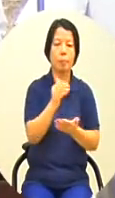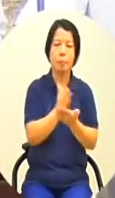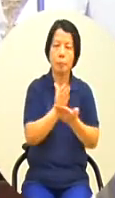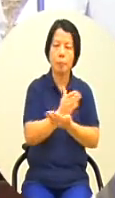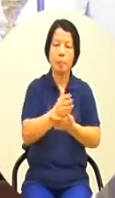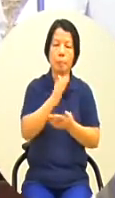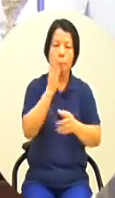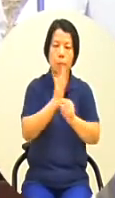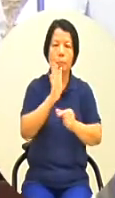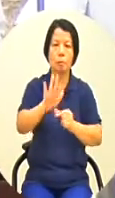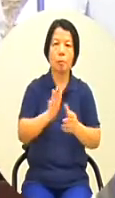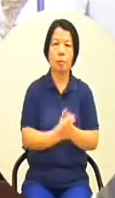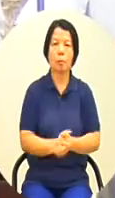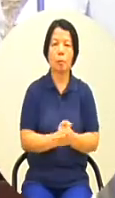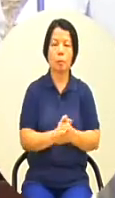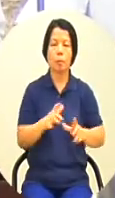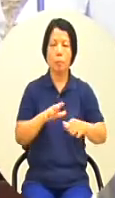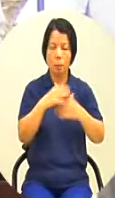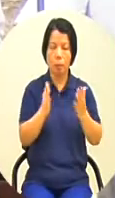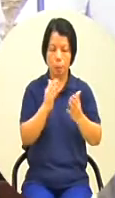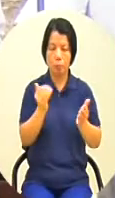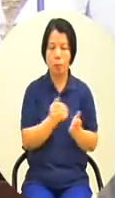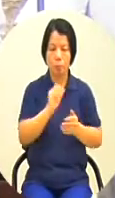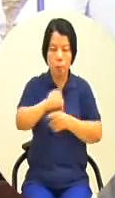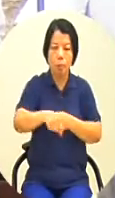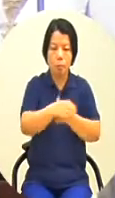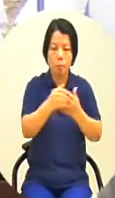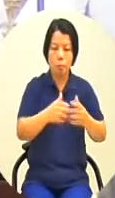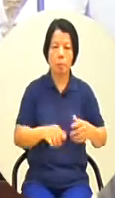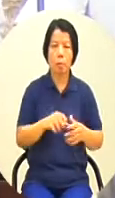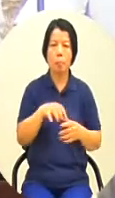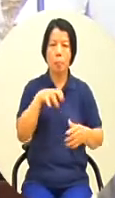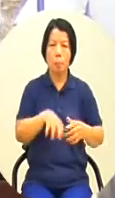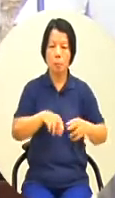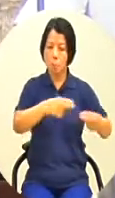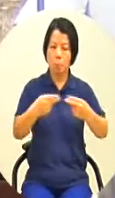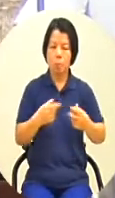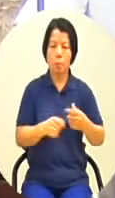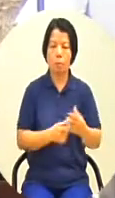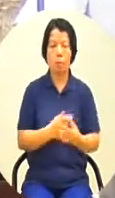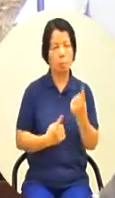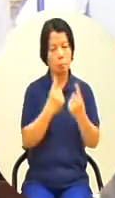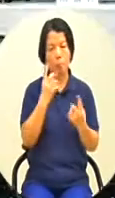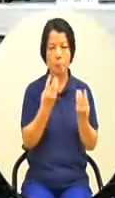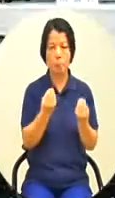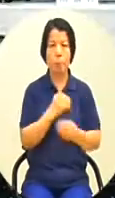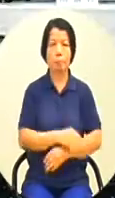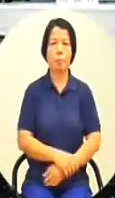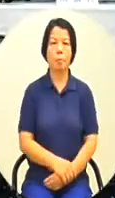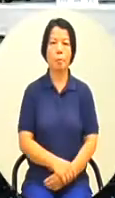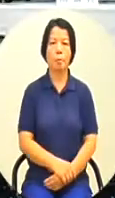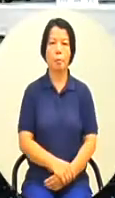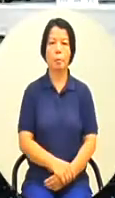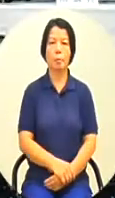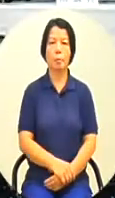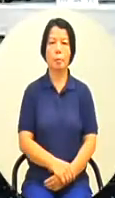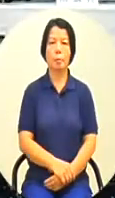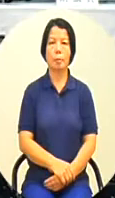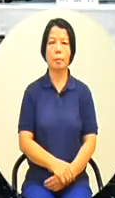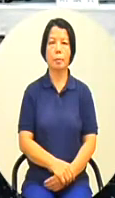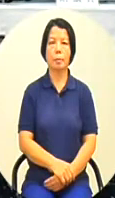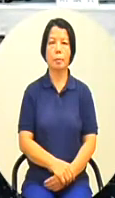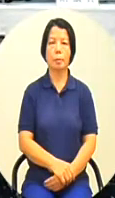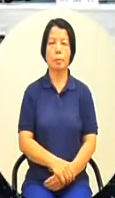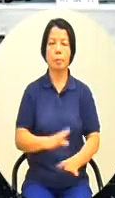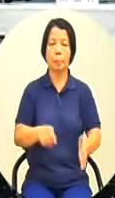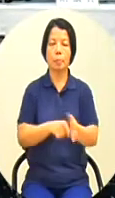中央9月7號已經同意被查那麼版本沒有差異以上報告好我們